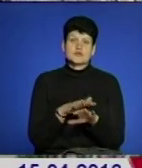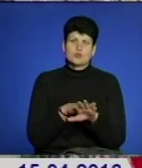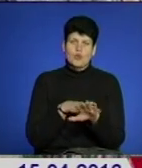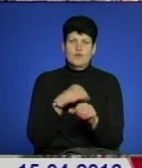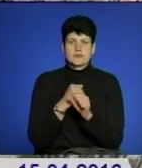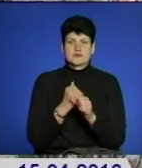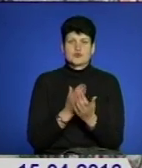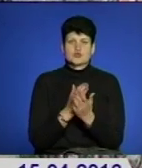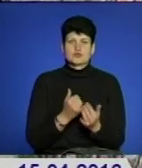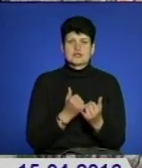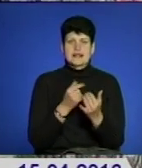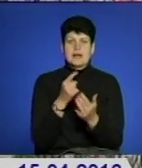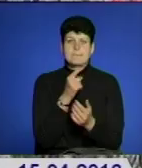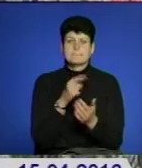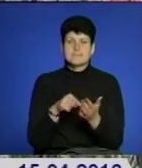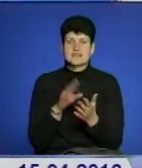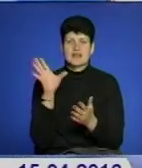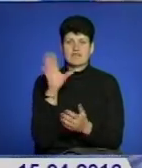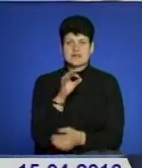місту всім на користь.